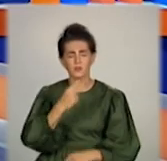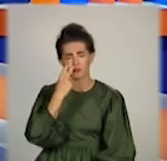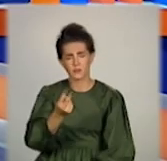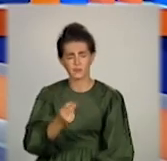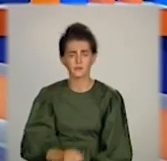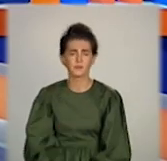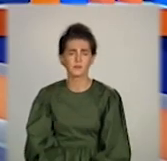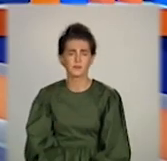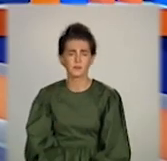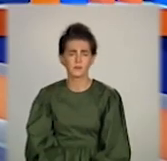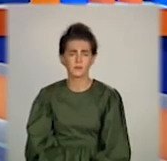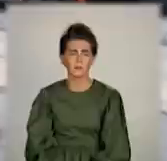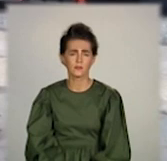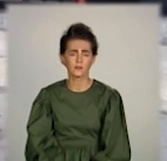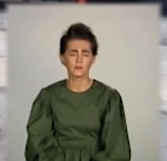далі.